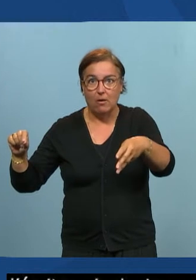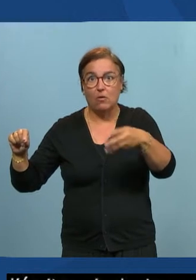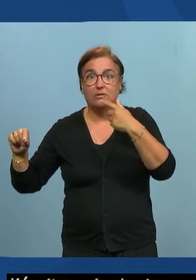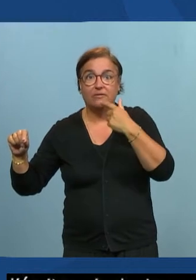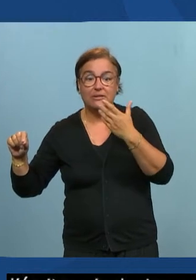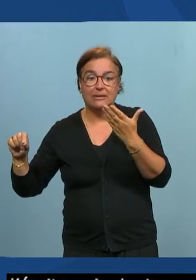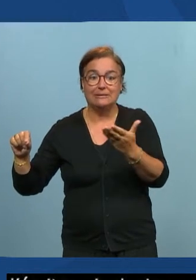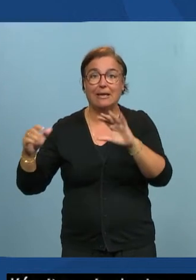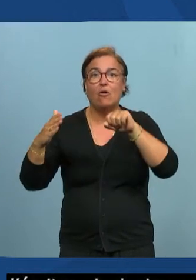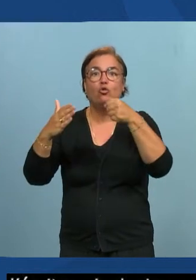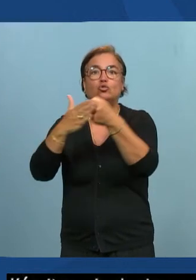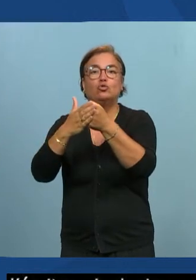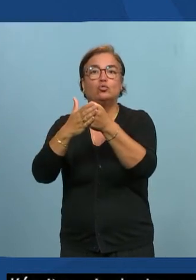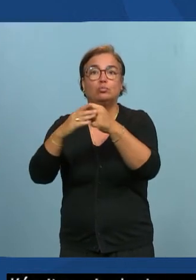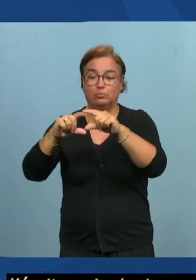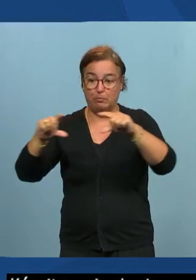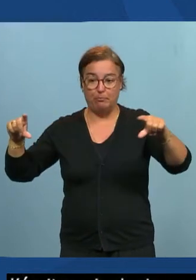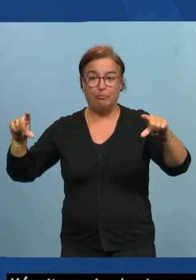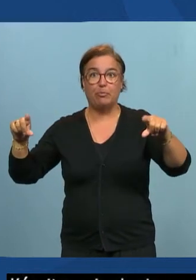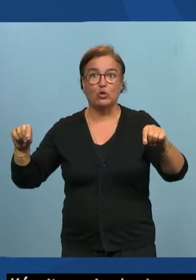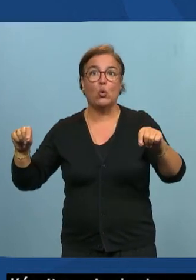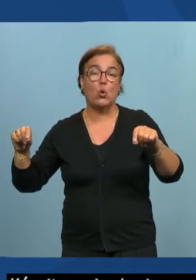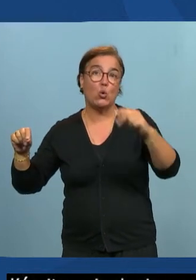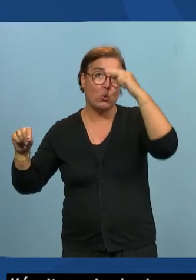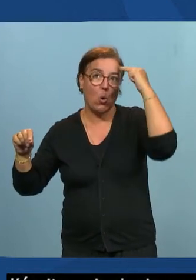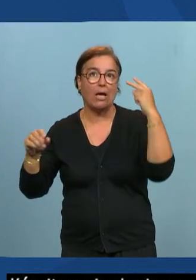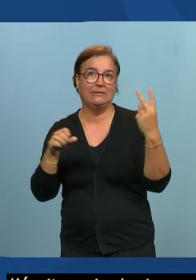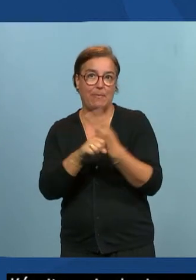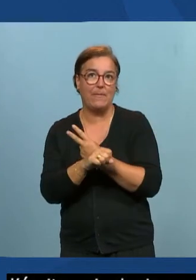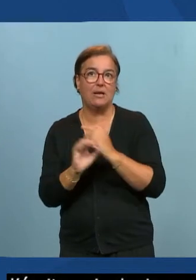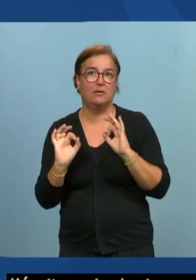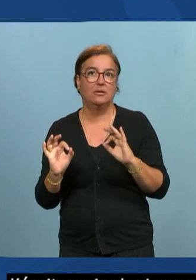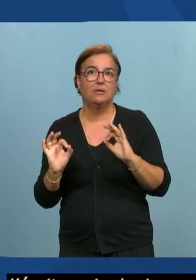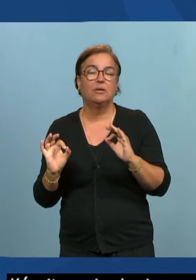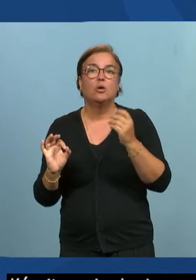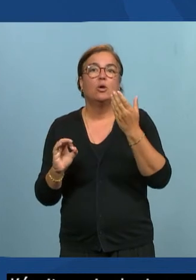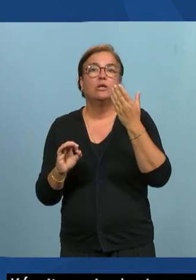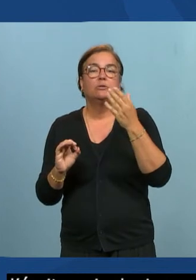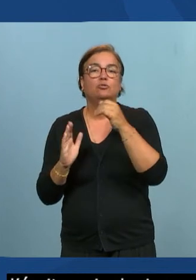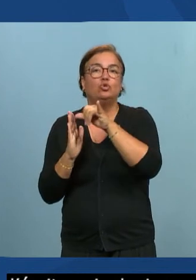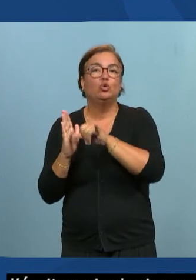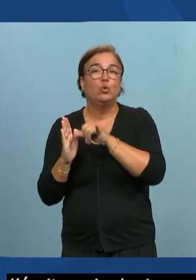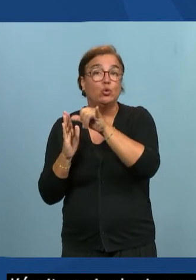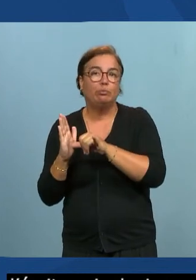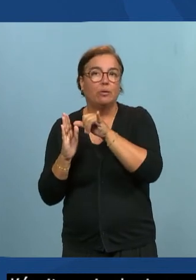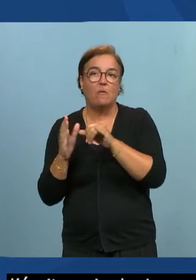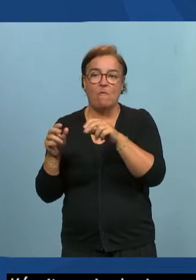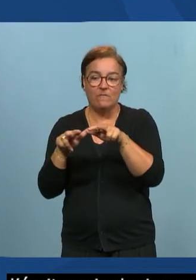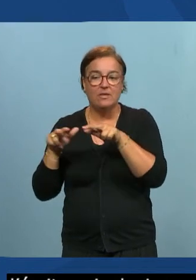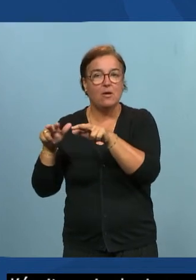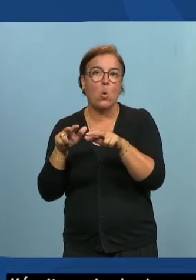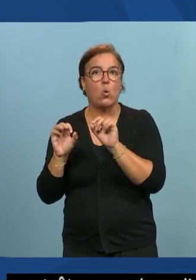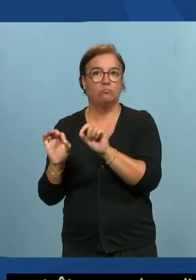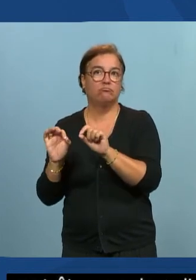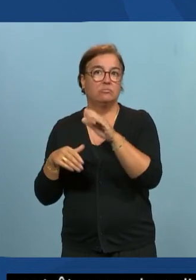supports en arrière-plan donc le bandeau noir est un bon compromis et on voit ça dans les lecteurs vidéos de YouTube complètement donc c'est vraiment